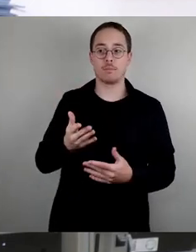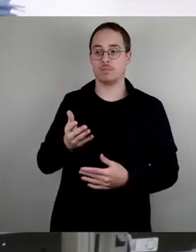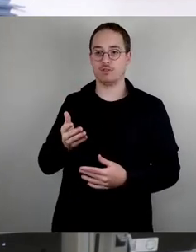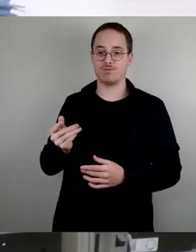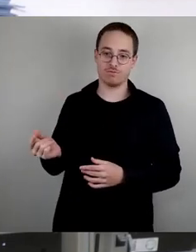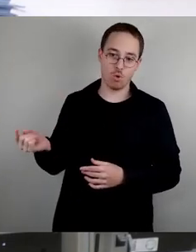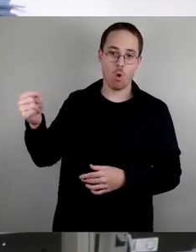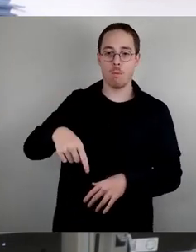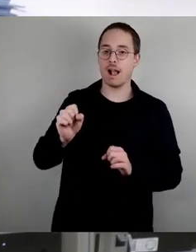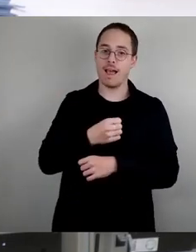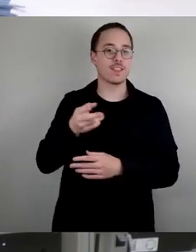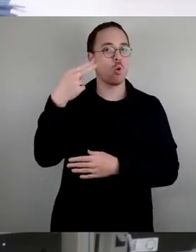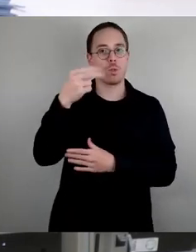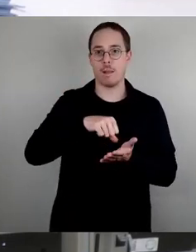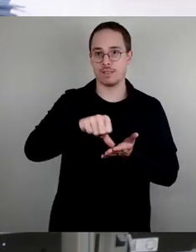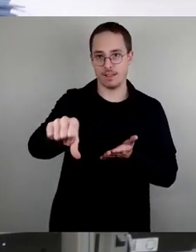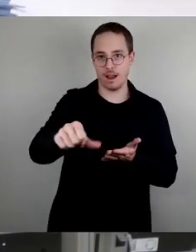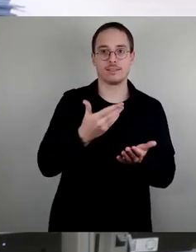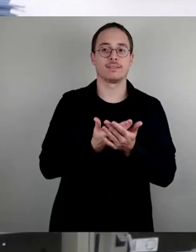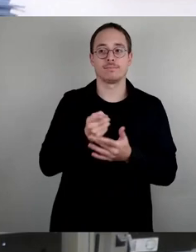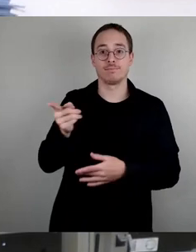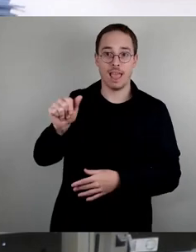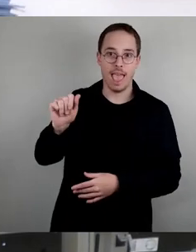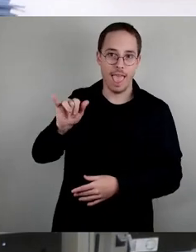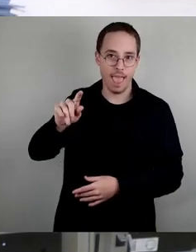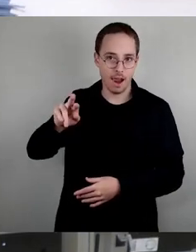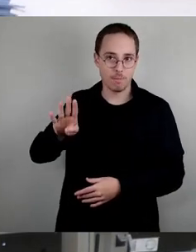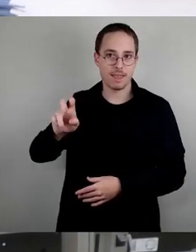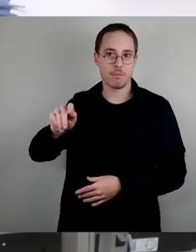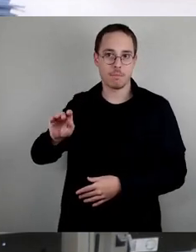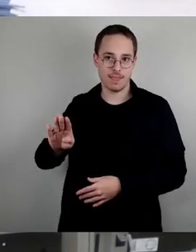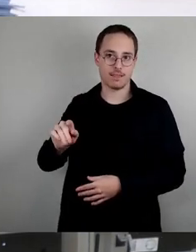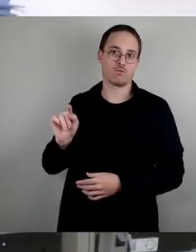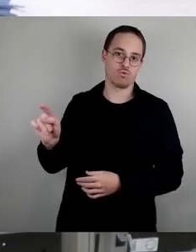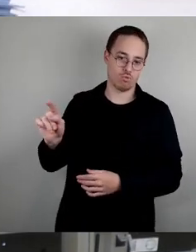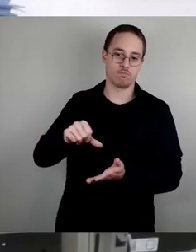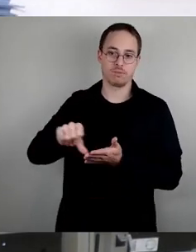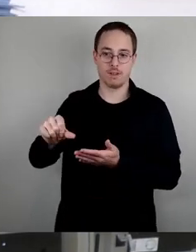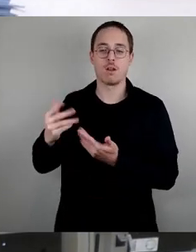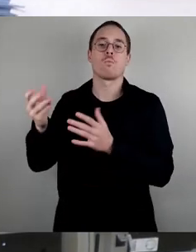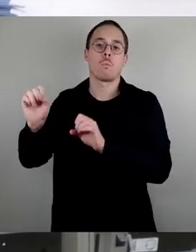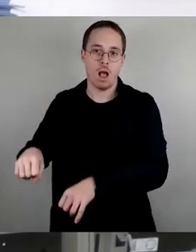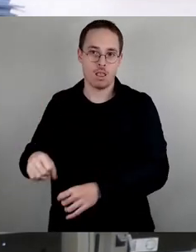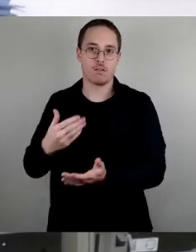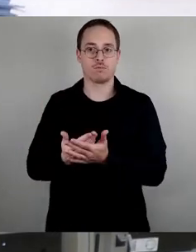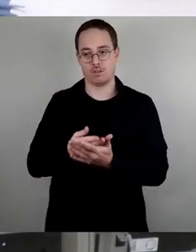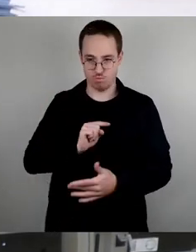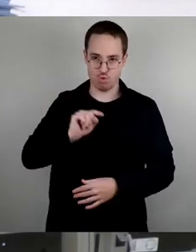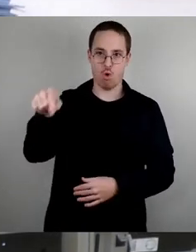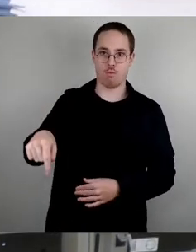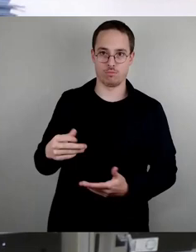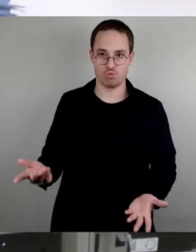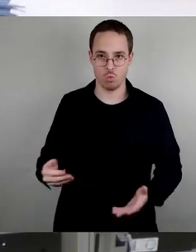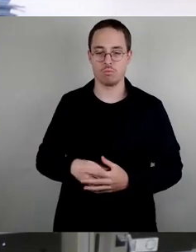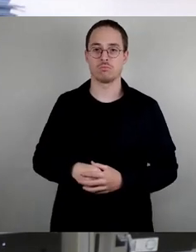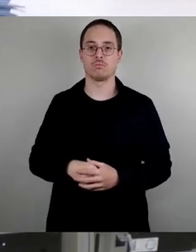nicht nach Dresden kommen würden. Diejenigen, die das bisher für sich so frei entschieden haben, vielleicht auch um sich die teure Miete im